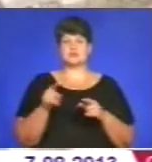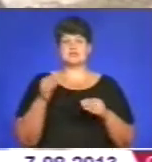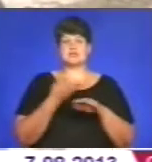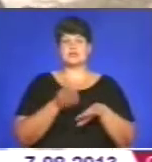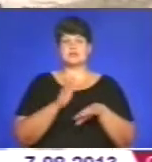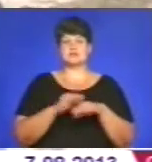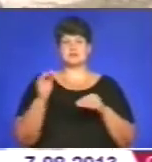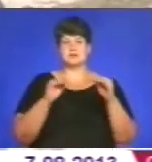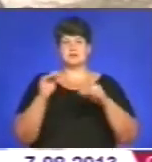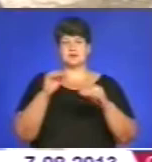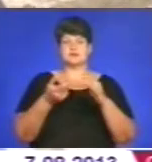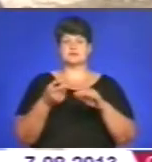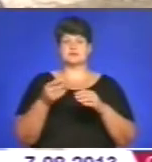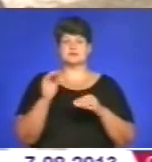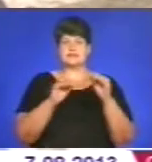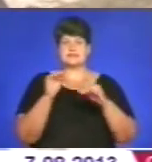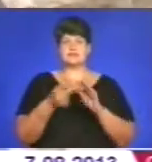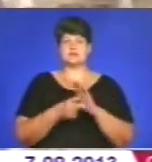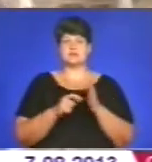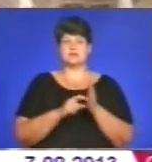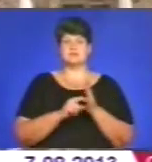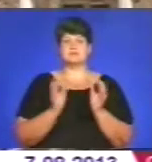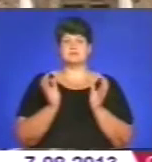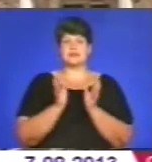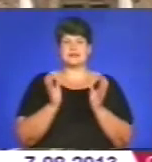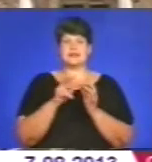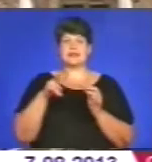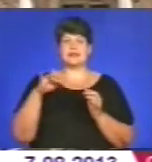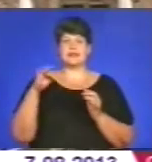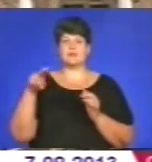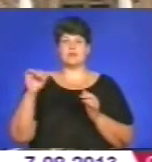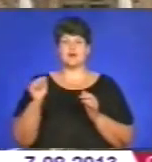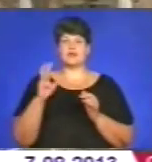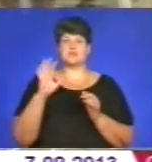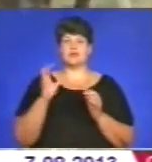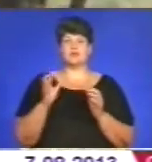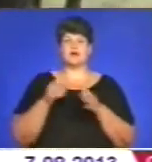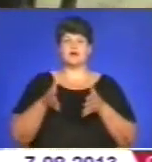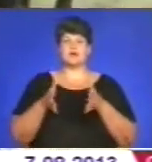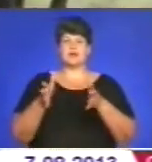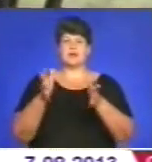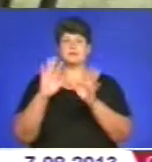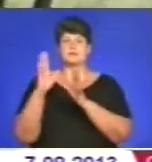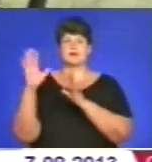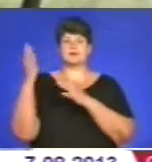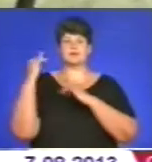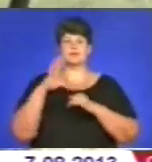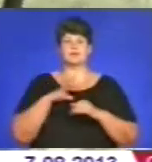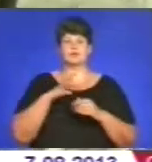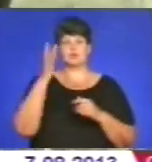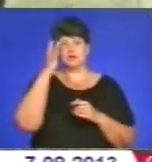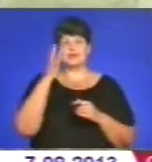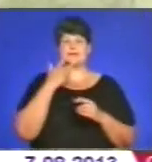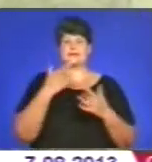приміщення. Збереглися до нашого часу Каштанова і Липова-Алегі парк. Колись у ньому були доглянуті клумби, літня сцена,